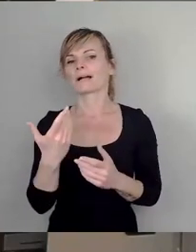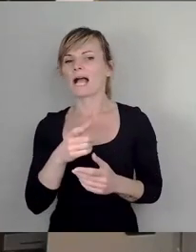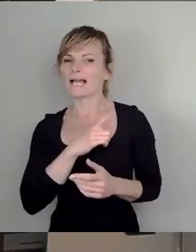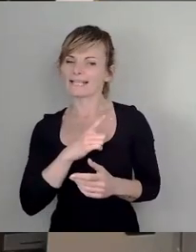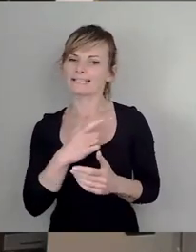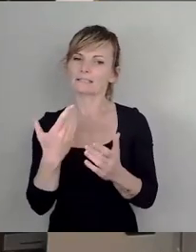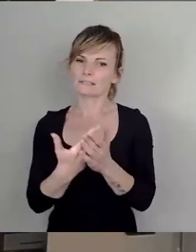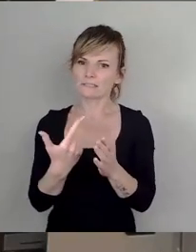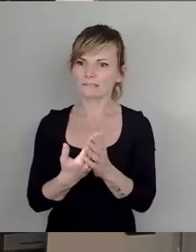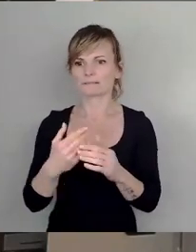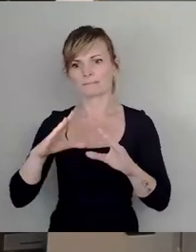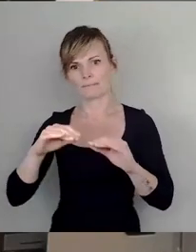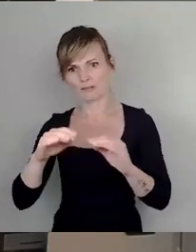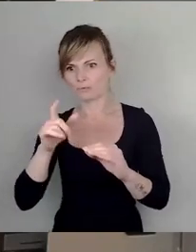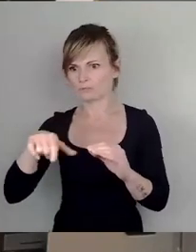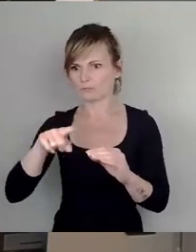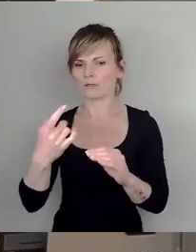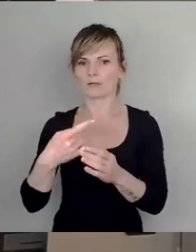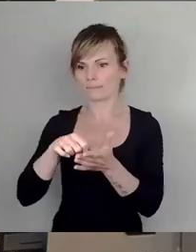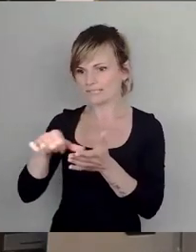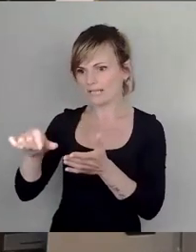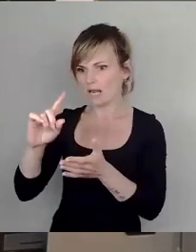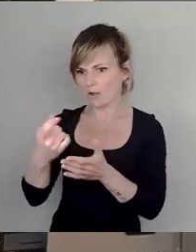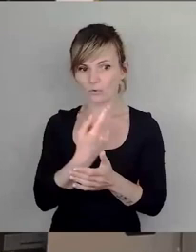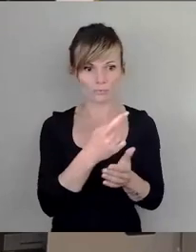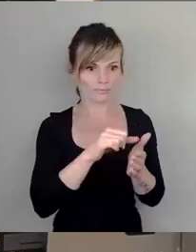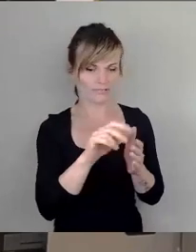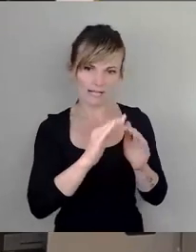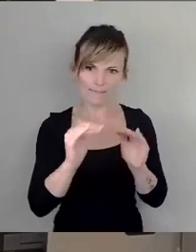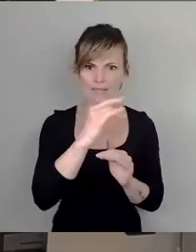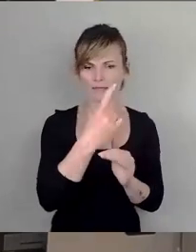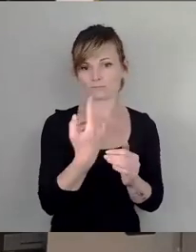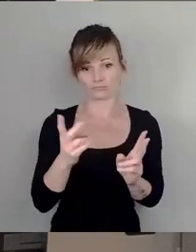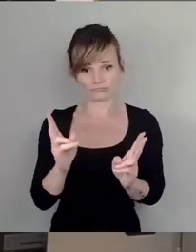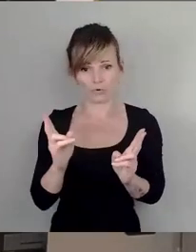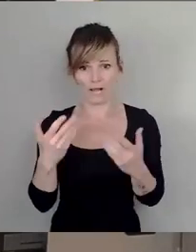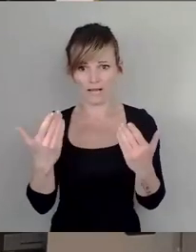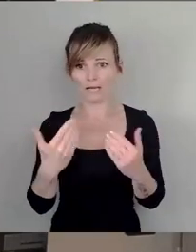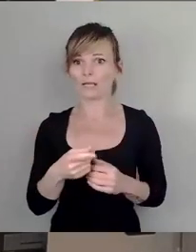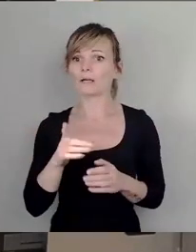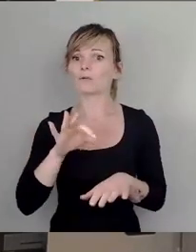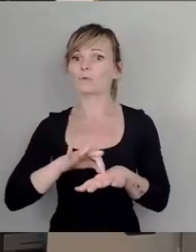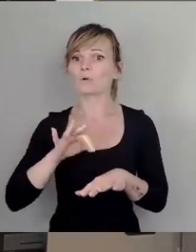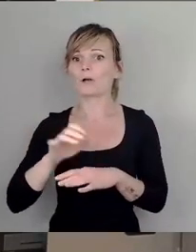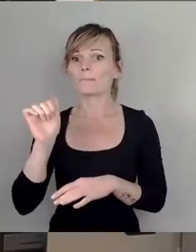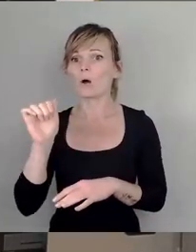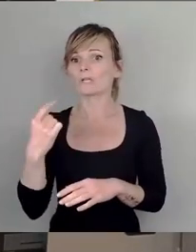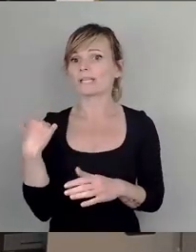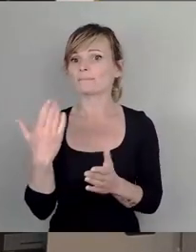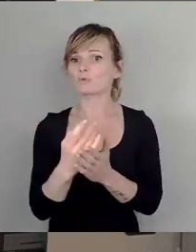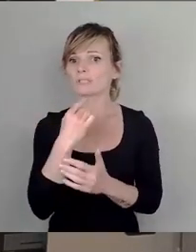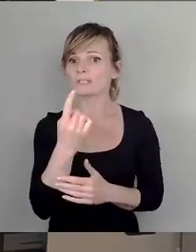bezahlt wird. Und das ist völlig legitim. Und ein Letztes, Dr. Braun hat es auch schon angesprochen, ich kann ja mich nur